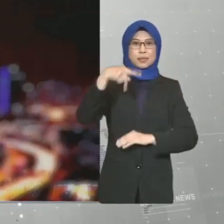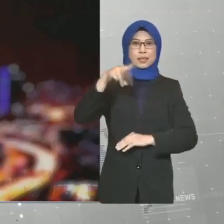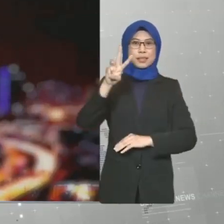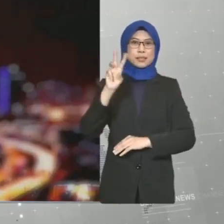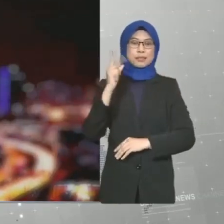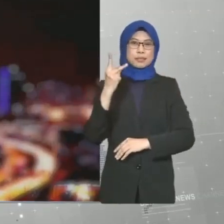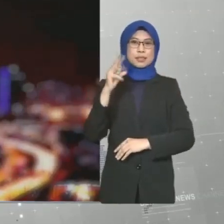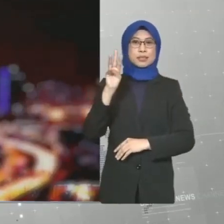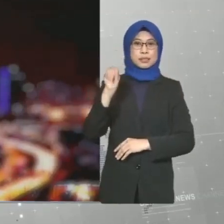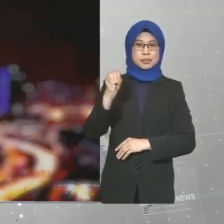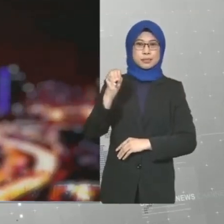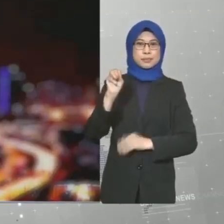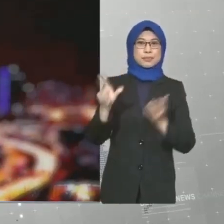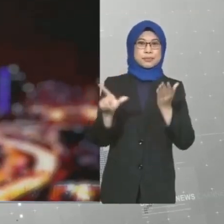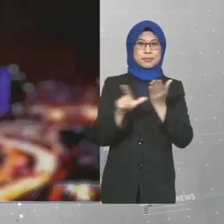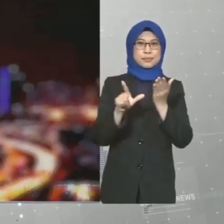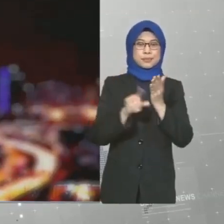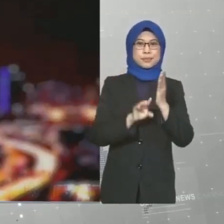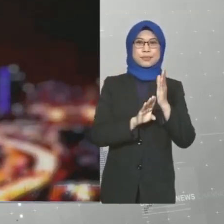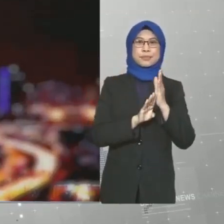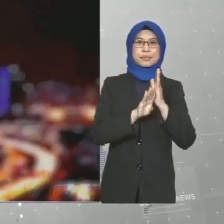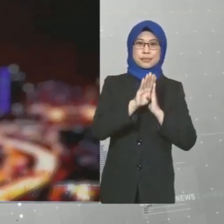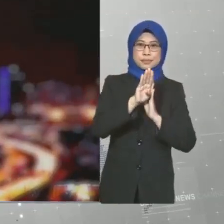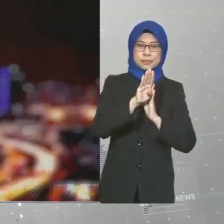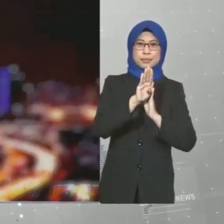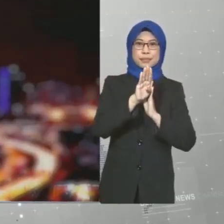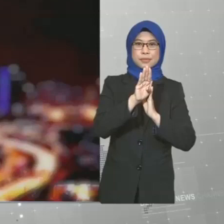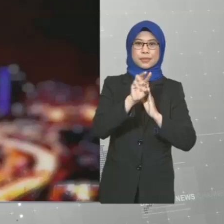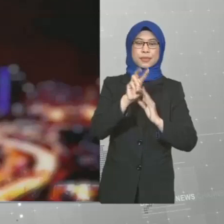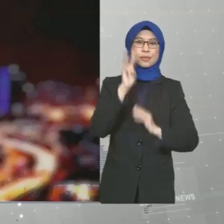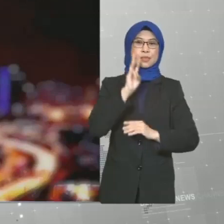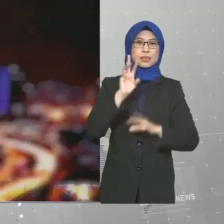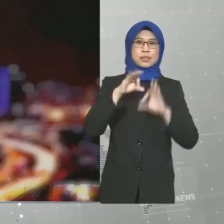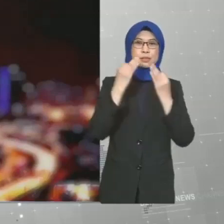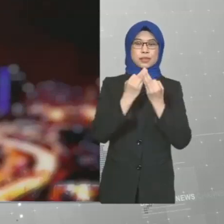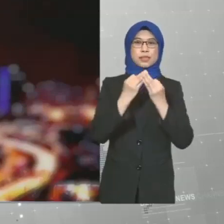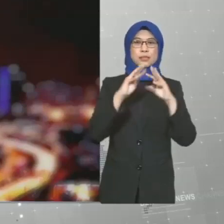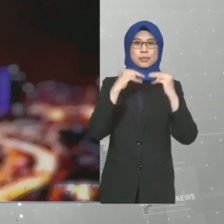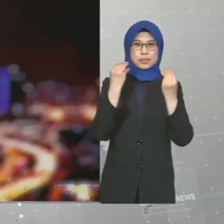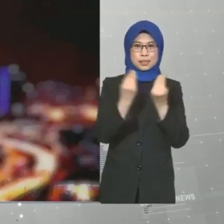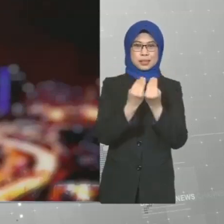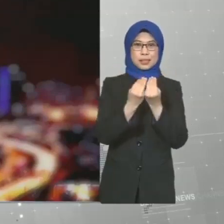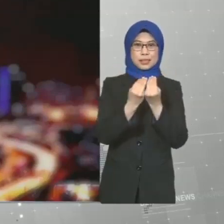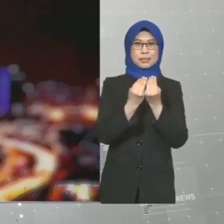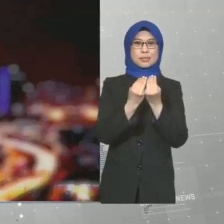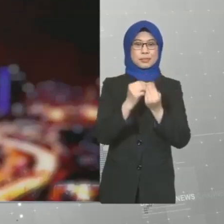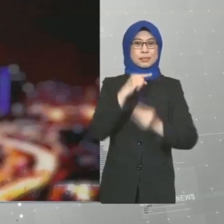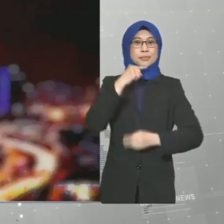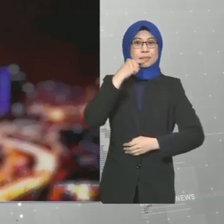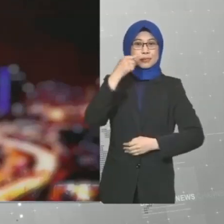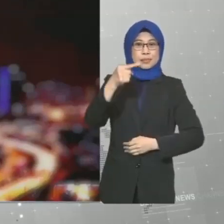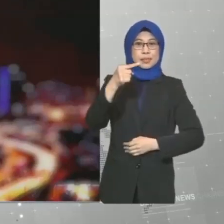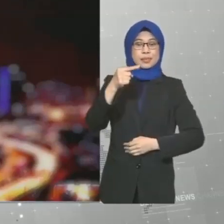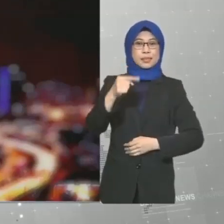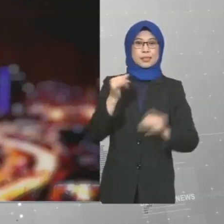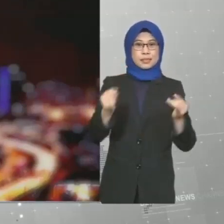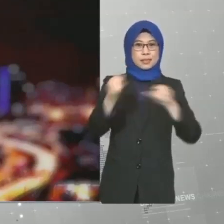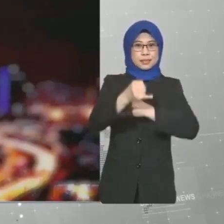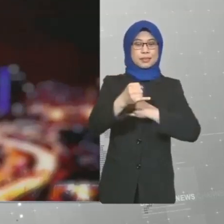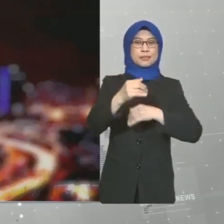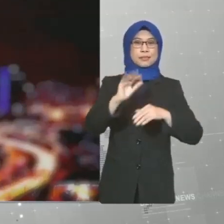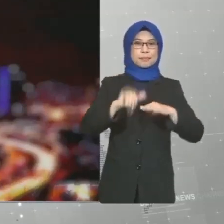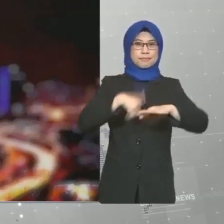dan Masyarakat. Timbalan Menteri Pembangunan Wanita, Keluarga dan Masyarakat, Datuk Siti Zailah Muhammad Yusof berkata, jabatan itu akan